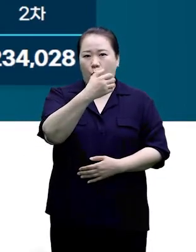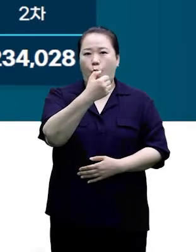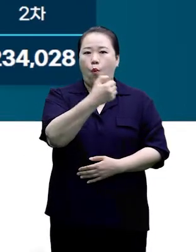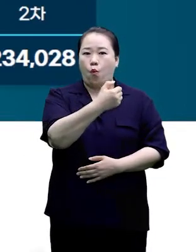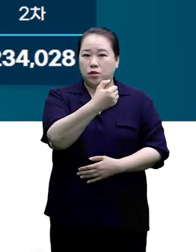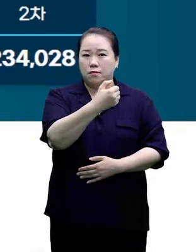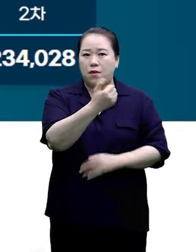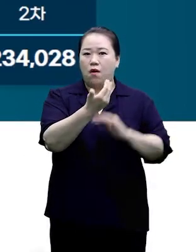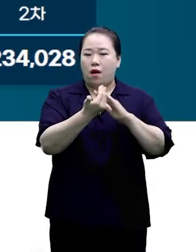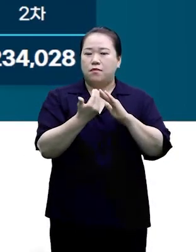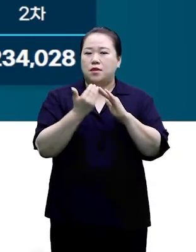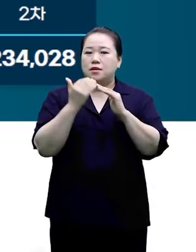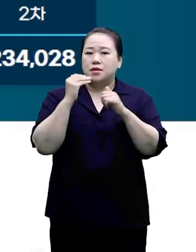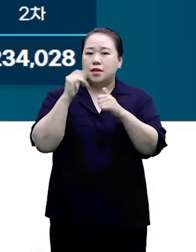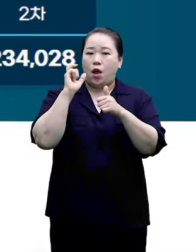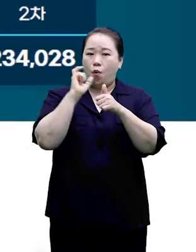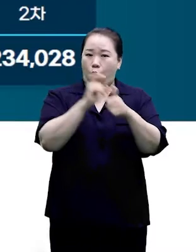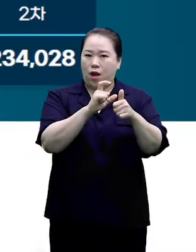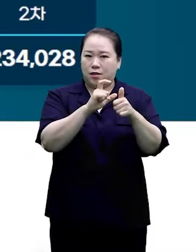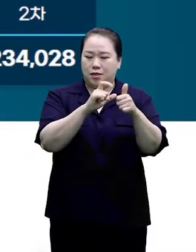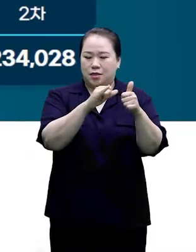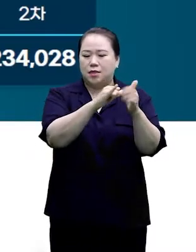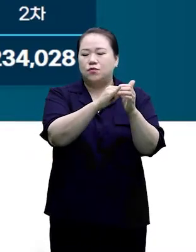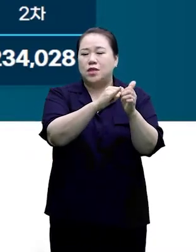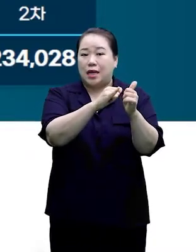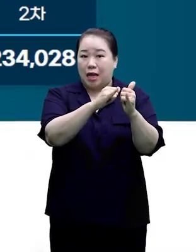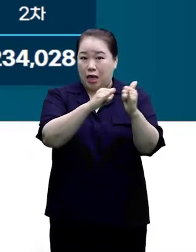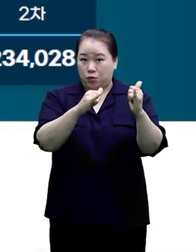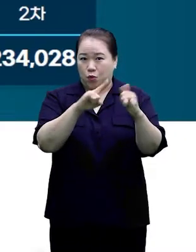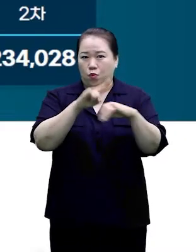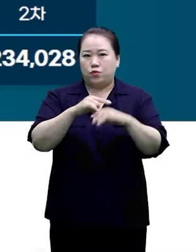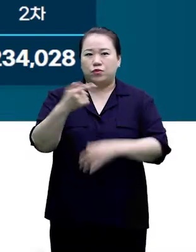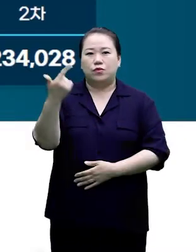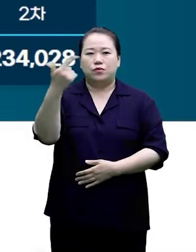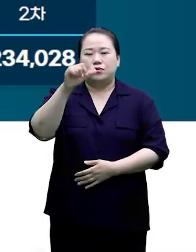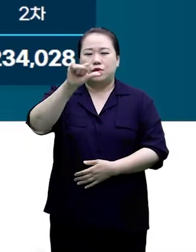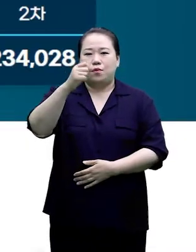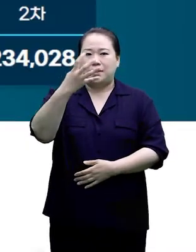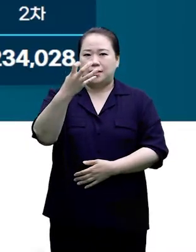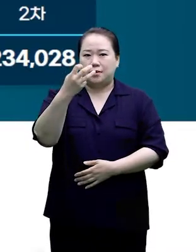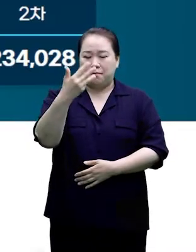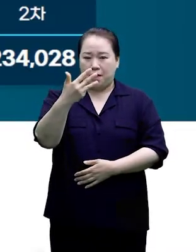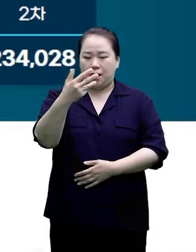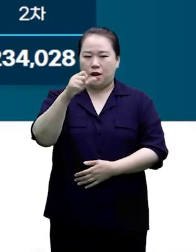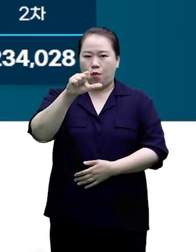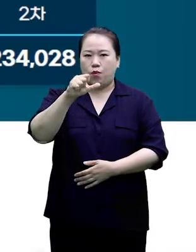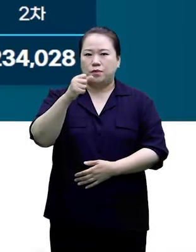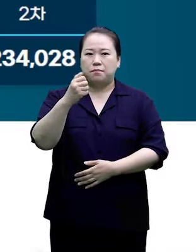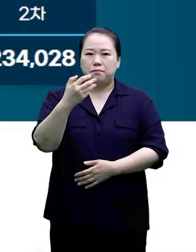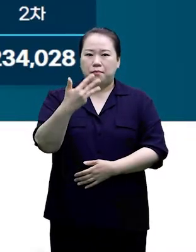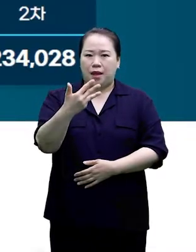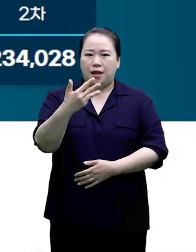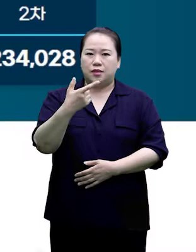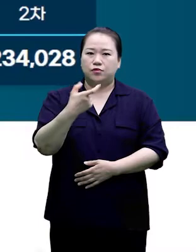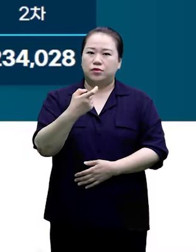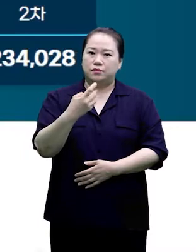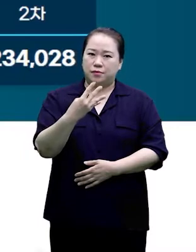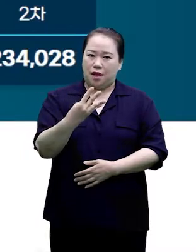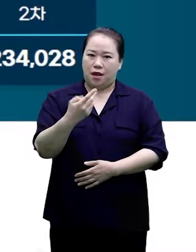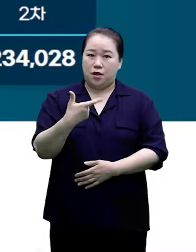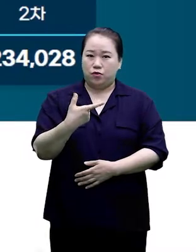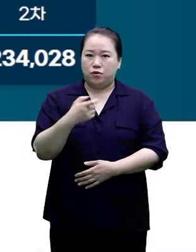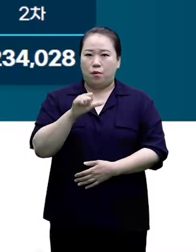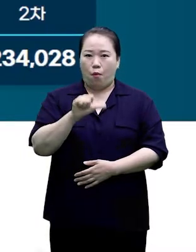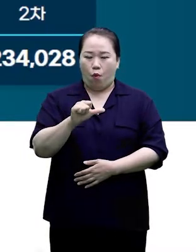강남구민의 가족으로 6548, 6558, 6564, 6565번은 타지역 확진자와의